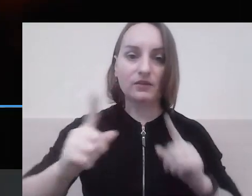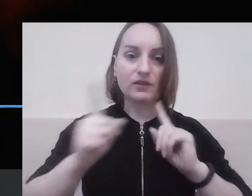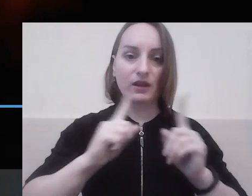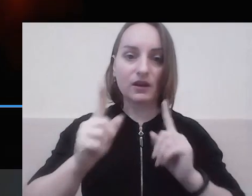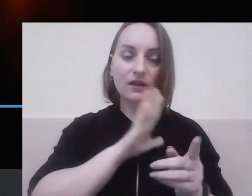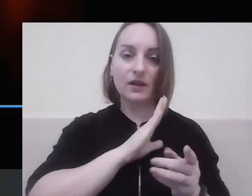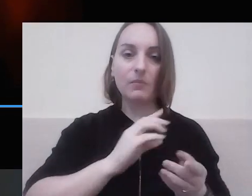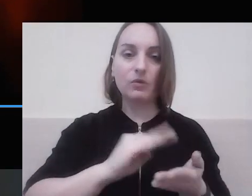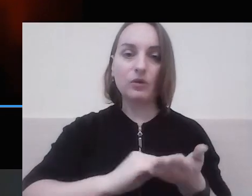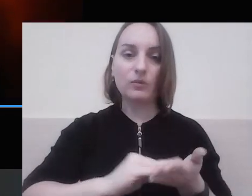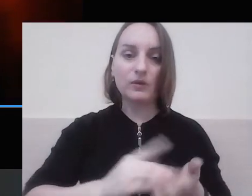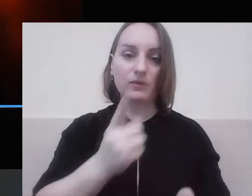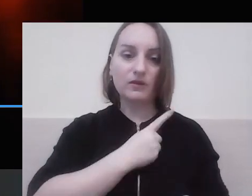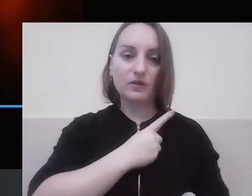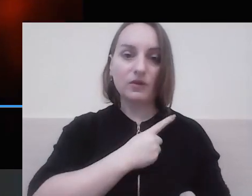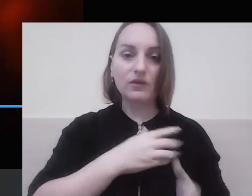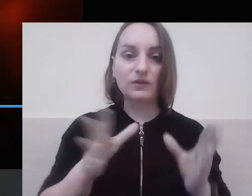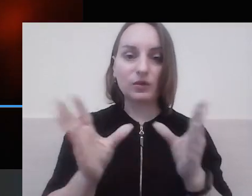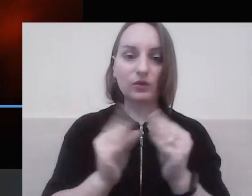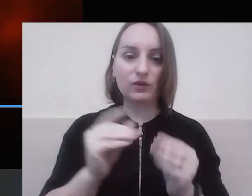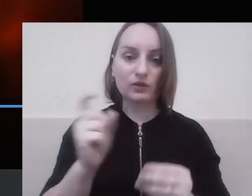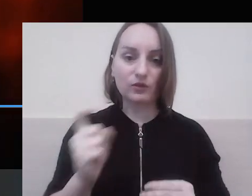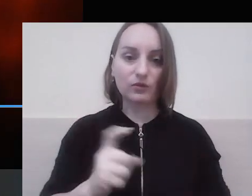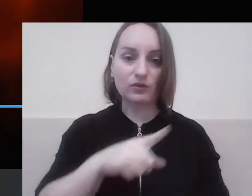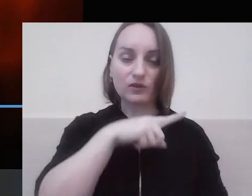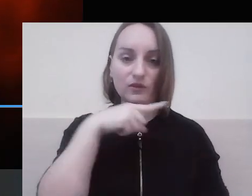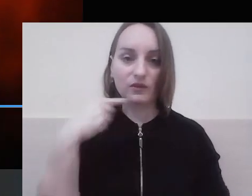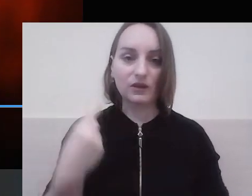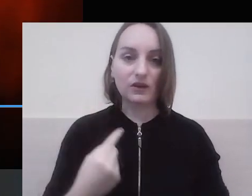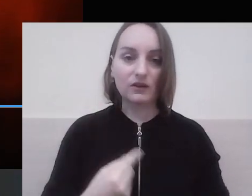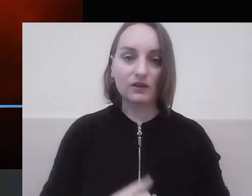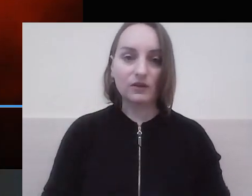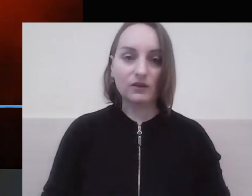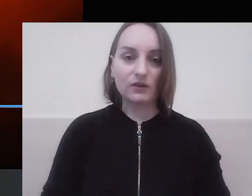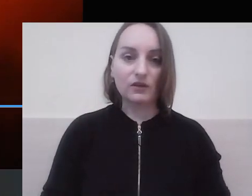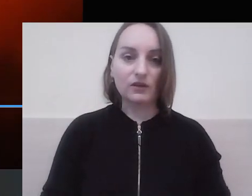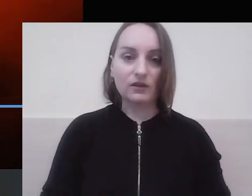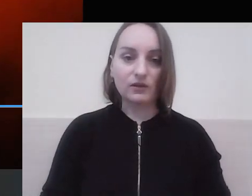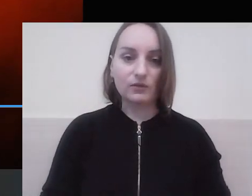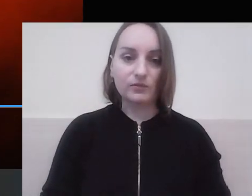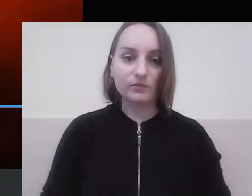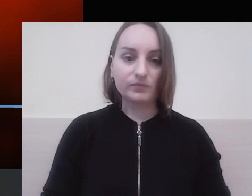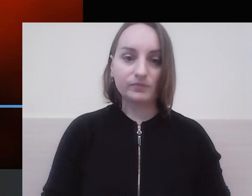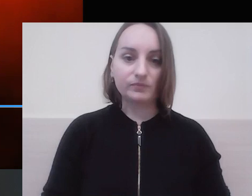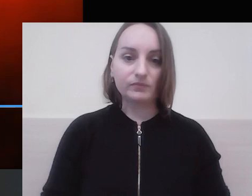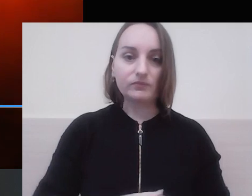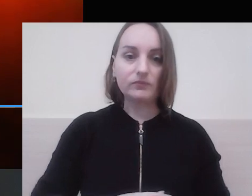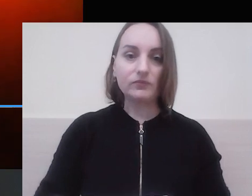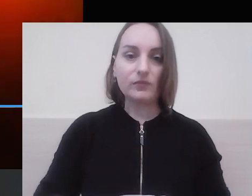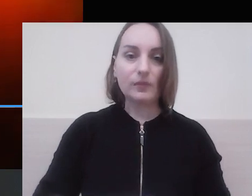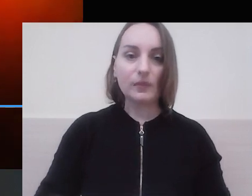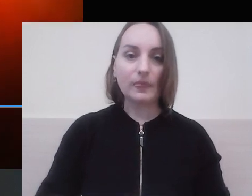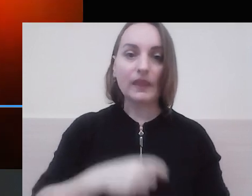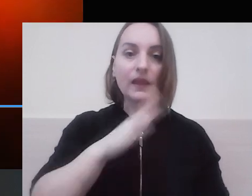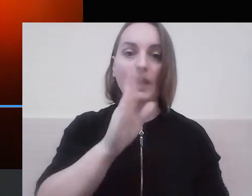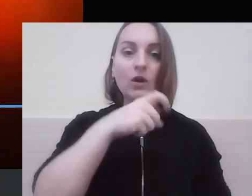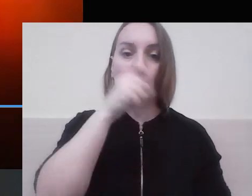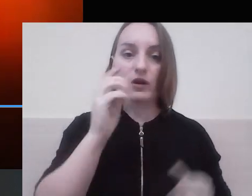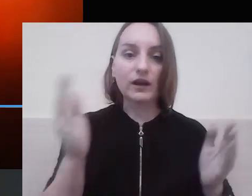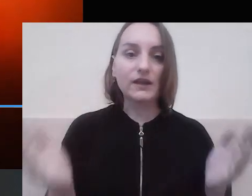військовий союз з Росією. Відповідно до досягнутої з російським царем домовленості, в Україні